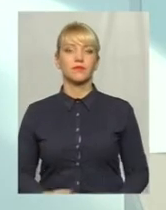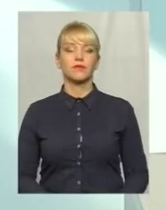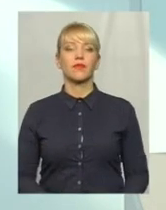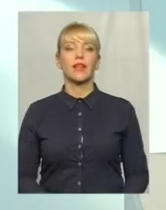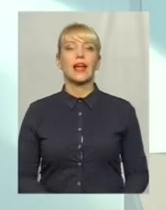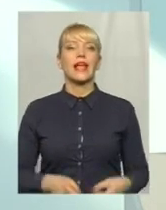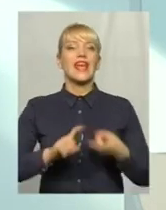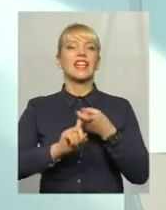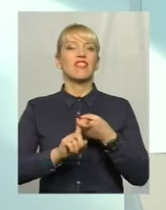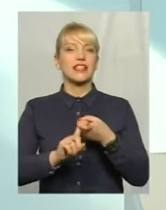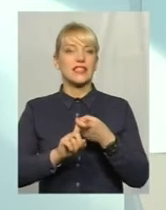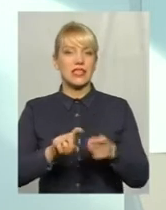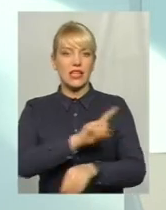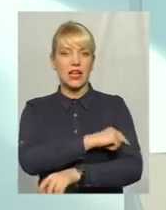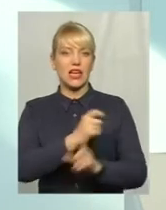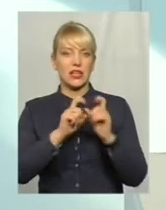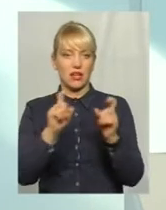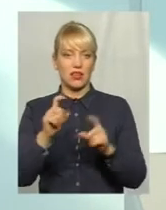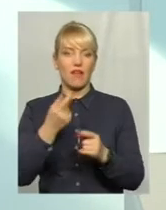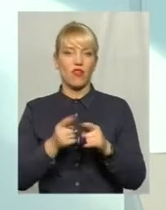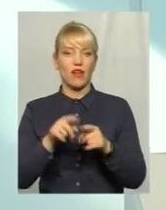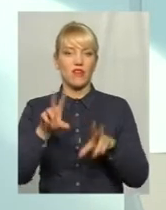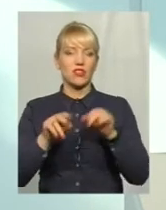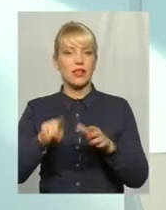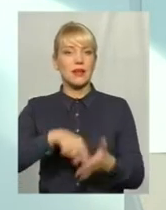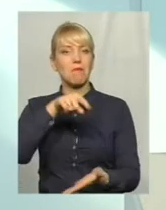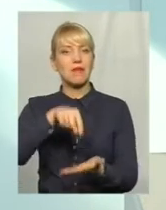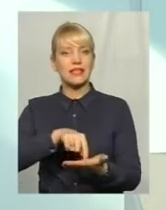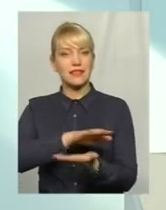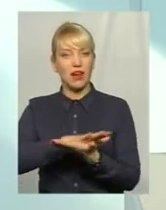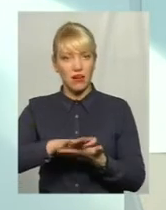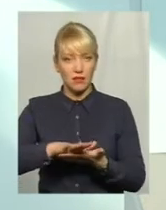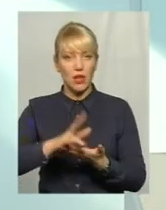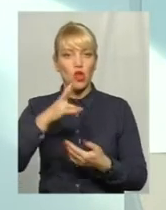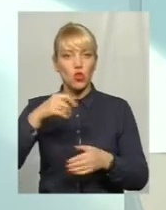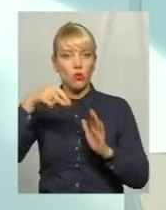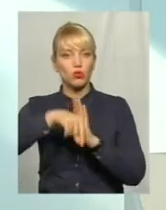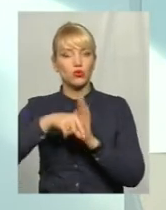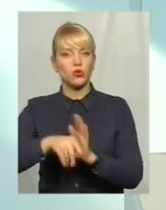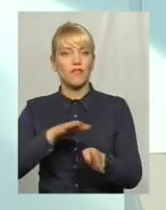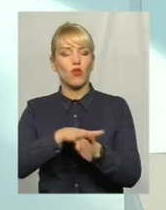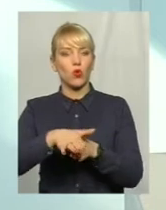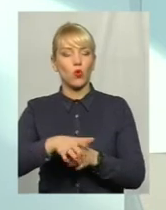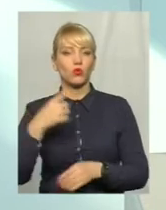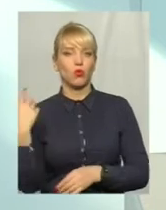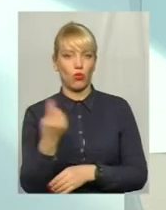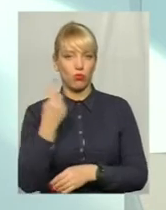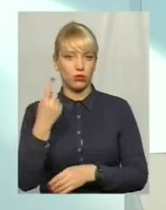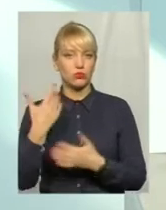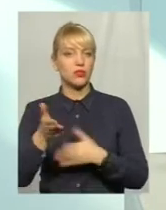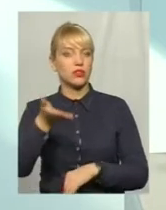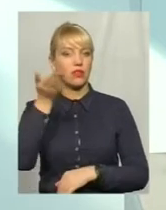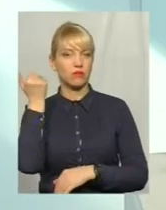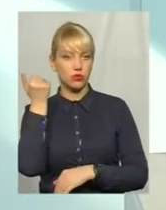інфекційна лікарня. Вона вважається нашою міською, але вона, по суті, виконує функції обласної давним-давно.